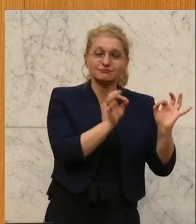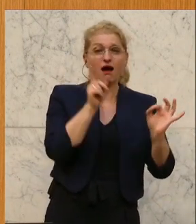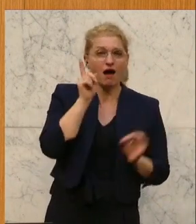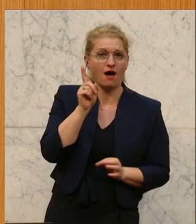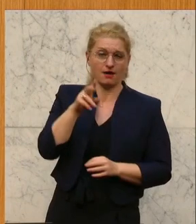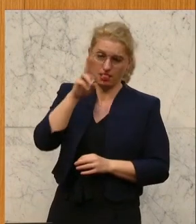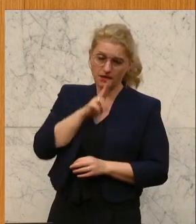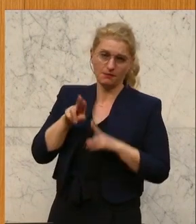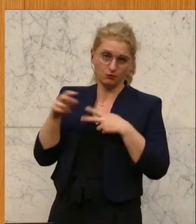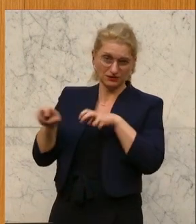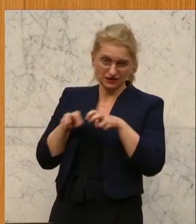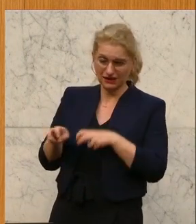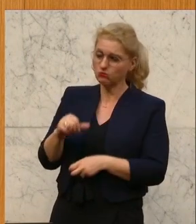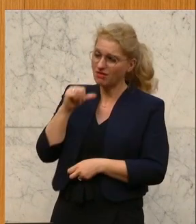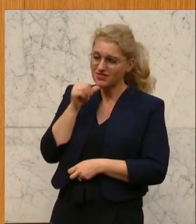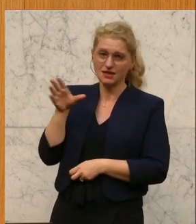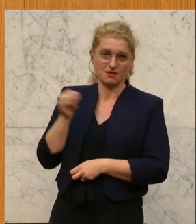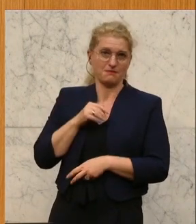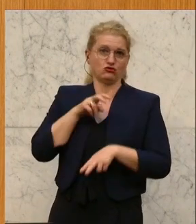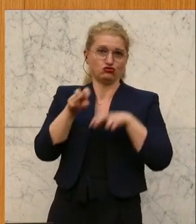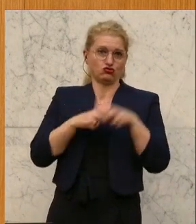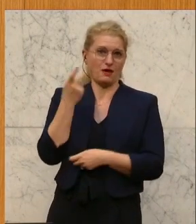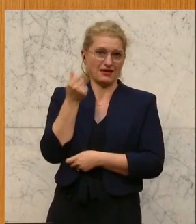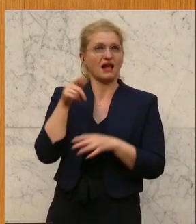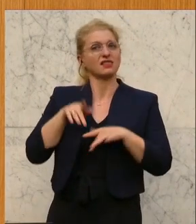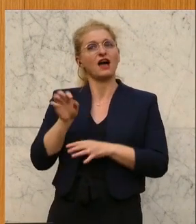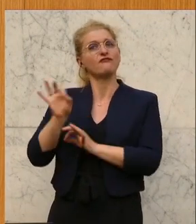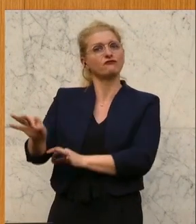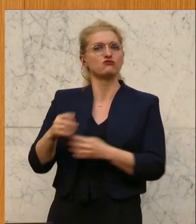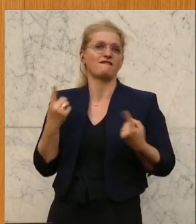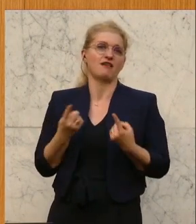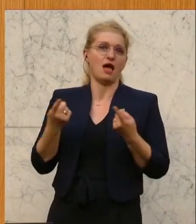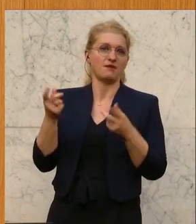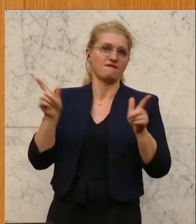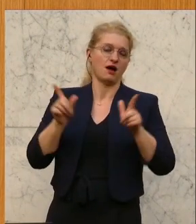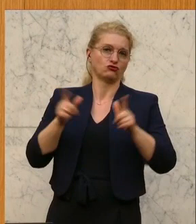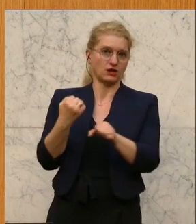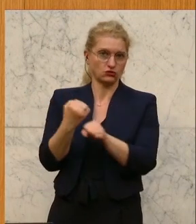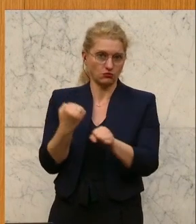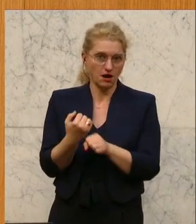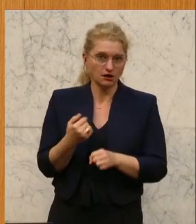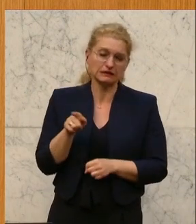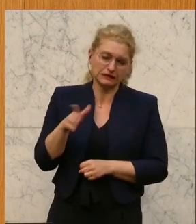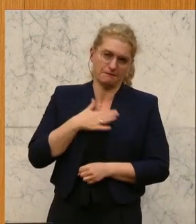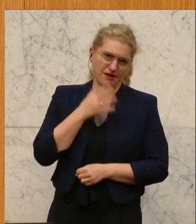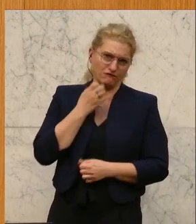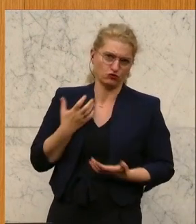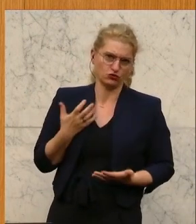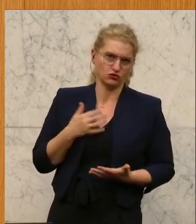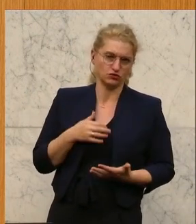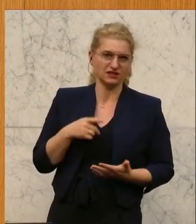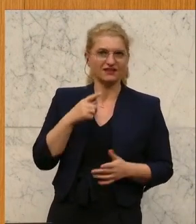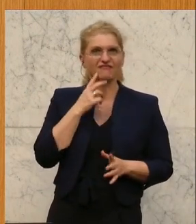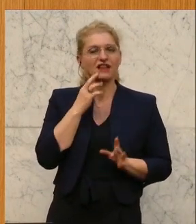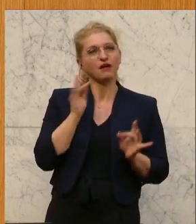Bundesregierung, nicht mit dem Steuergeld hier PR-Aktionen der Bundesregierung zu finanzieren, wäre mein Wunsch, ein bisschen weniger Bling